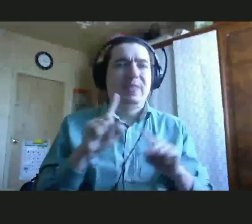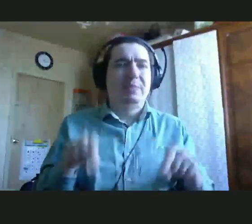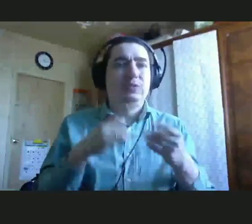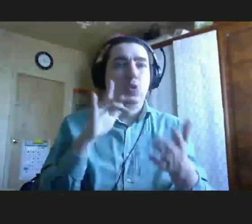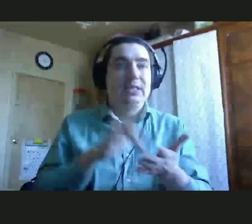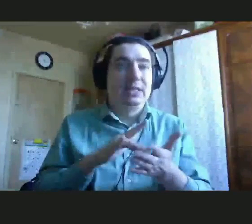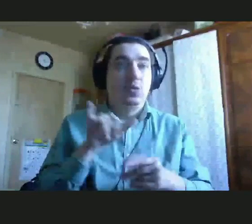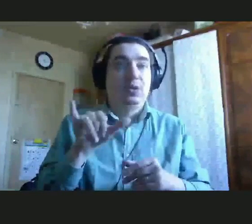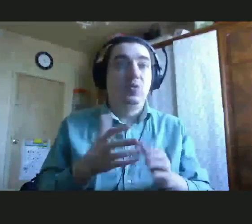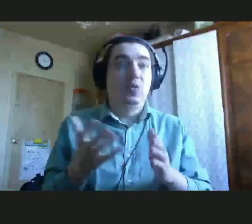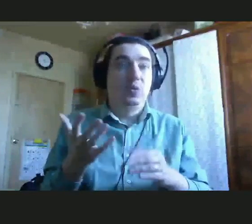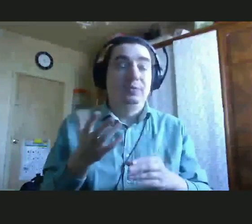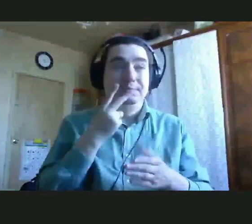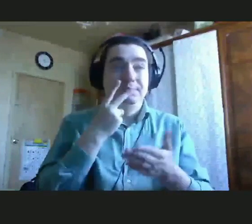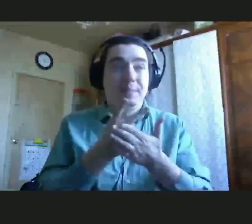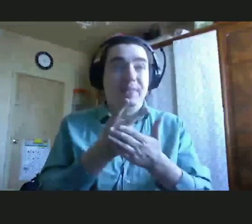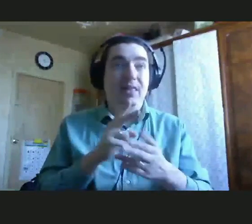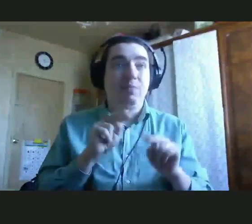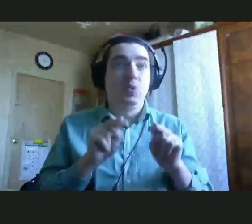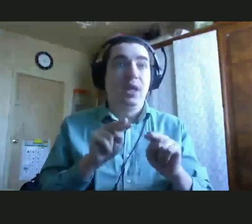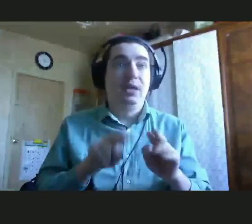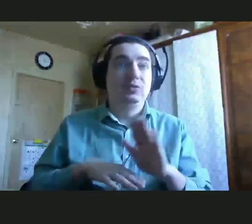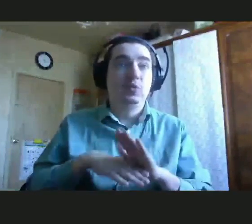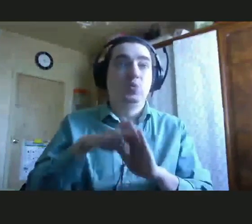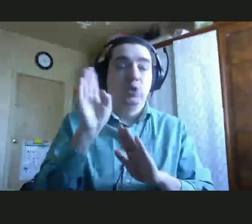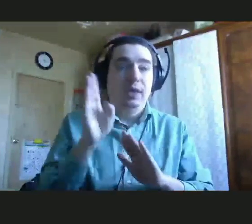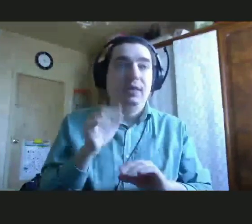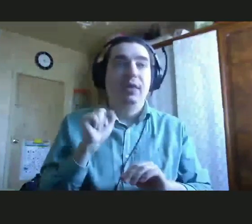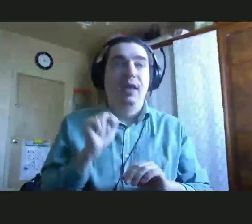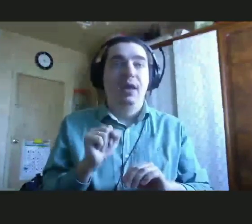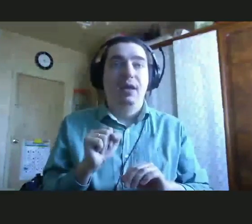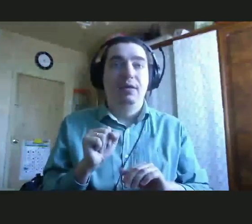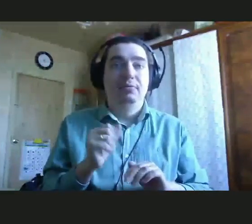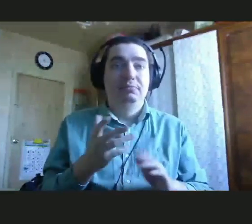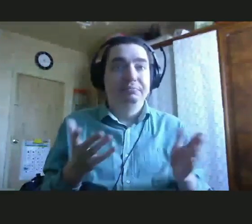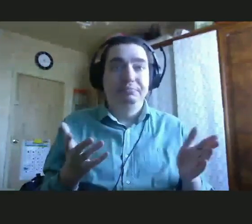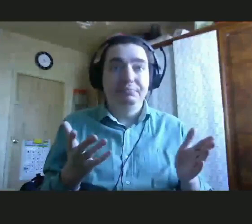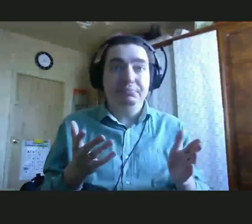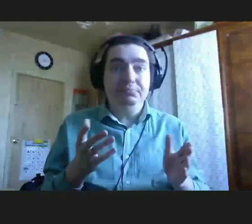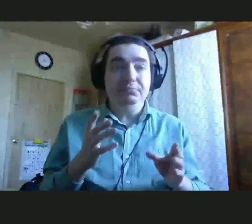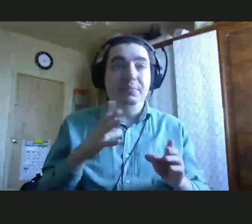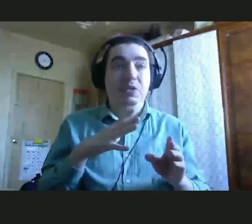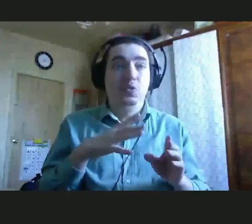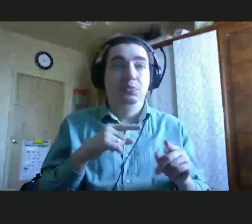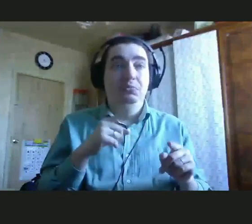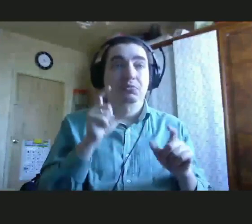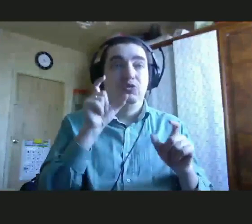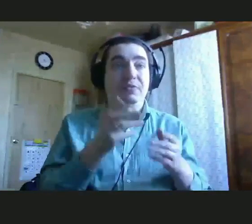улучшения. Когда он перестает ходить по той или иной причине, наступает небольшой перерыв буквально на 2-3 недели,